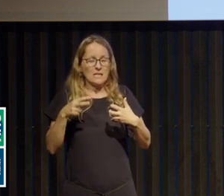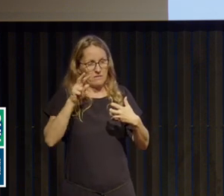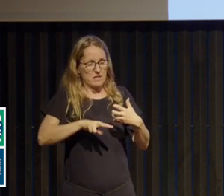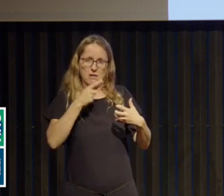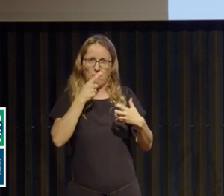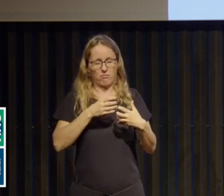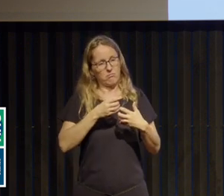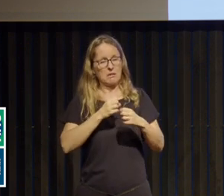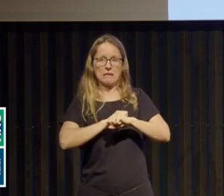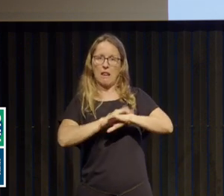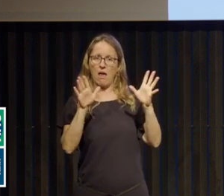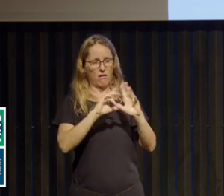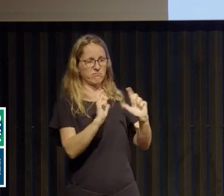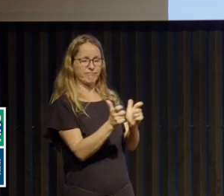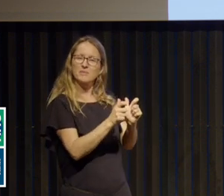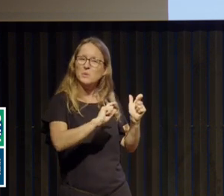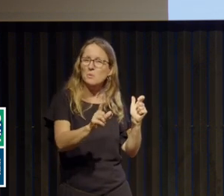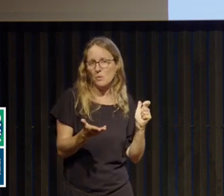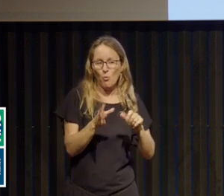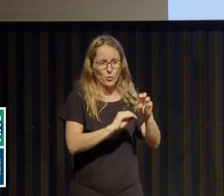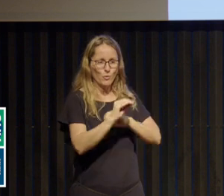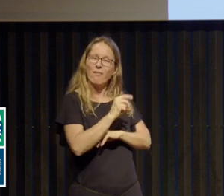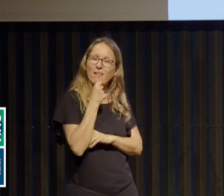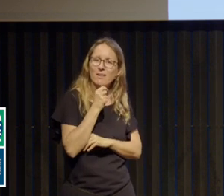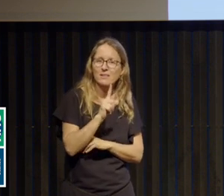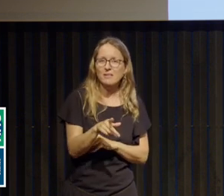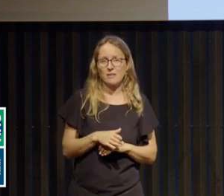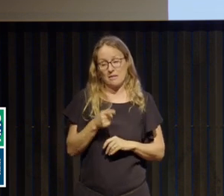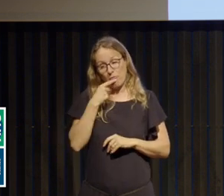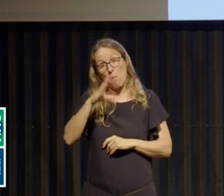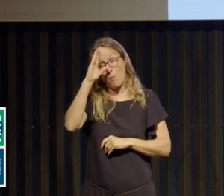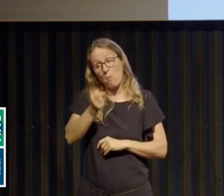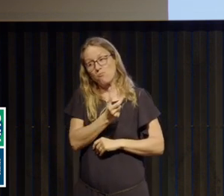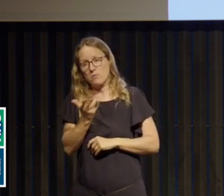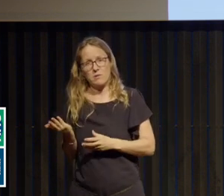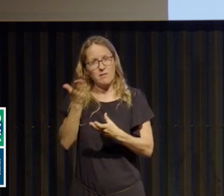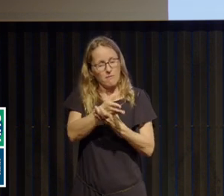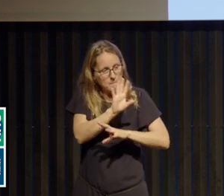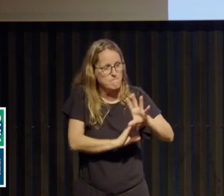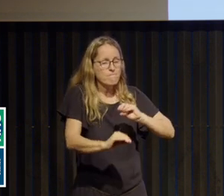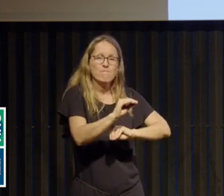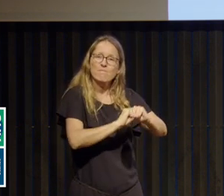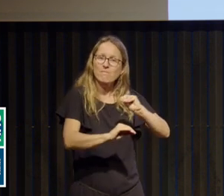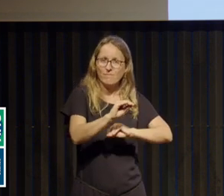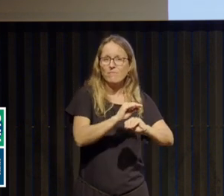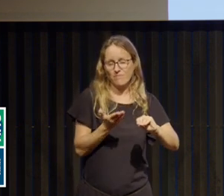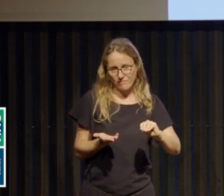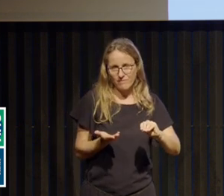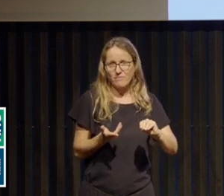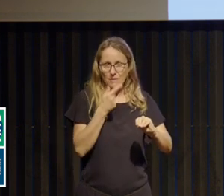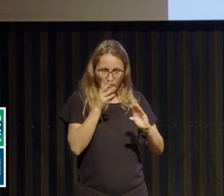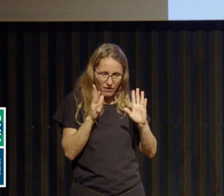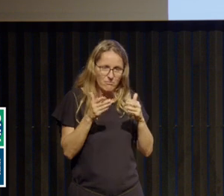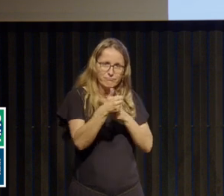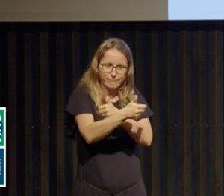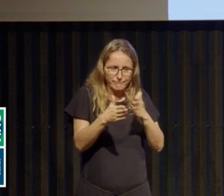prendre en charge, traiter, bien entendu. Donc, il va falloir plusieurs professionnels et agir sur plusieurs champs, le champ somatique,